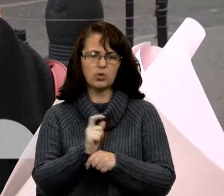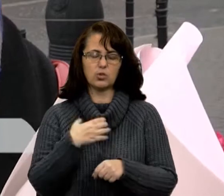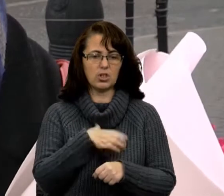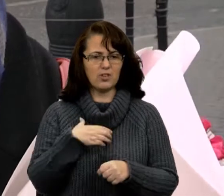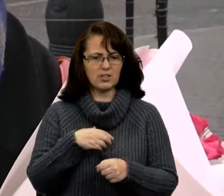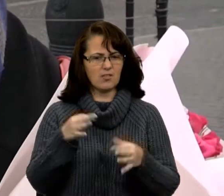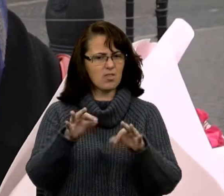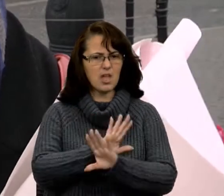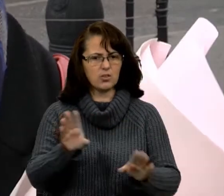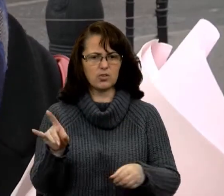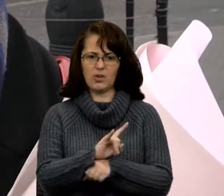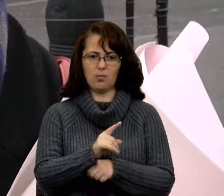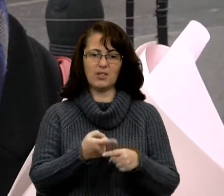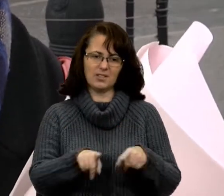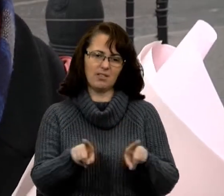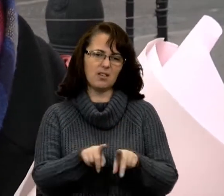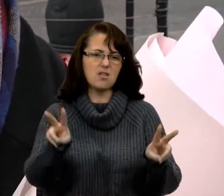І це, напевне, такий девіз.